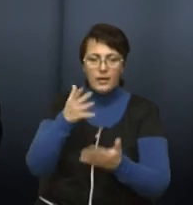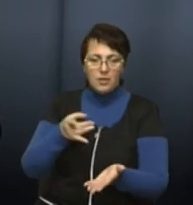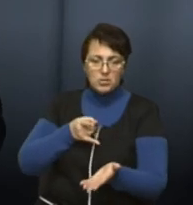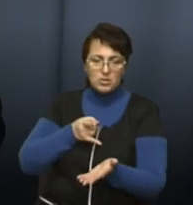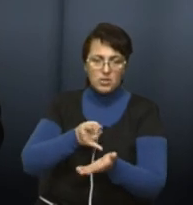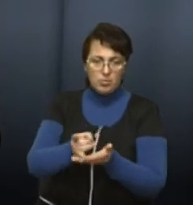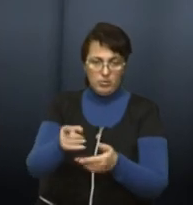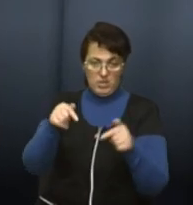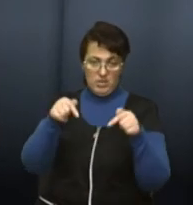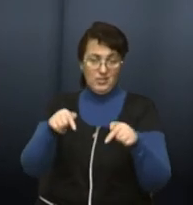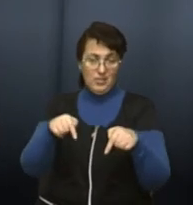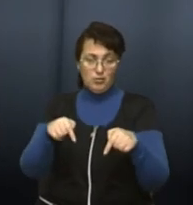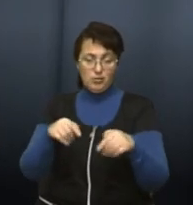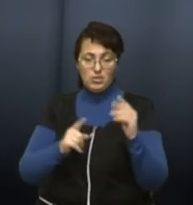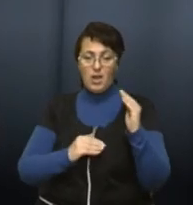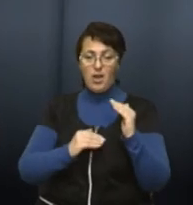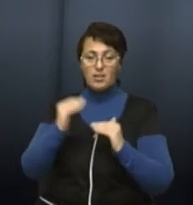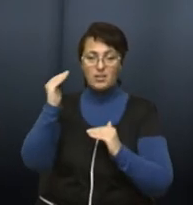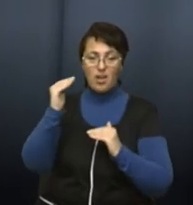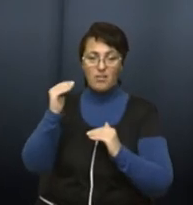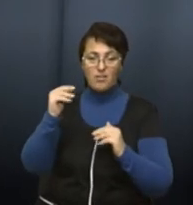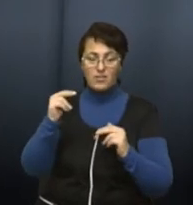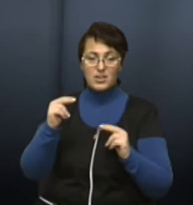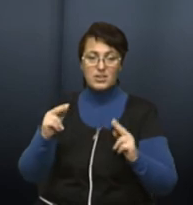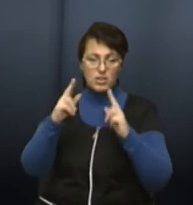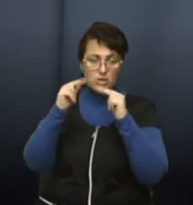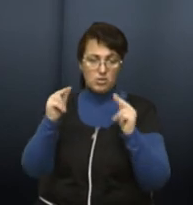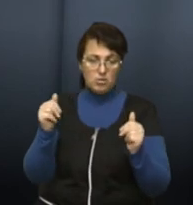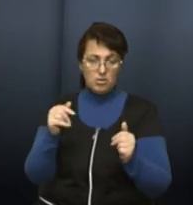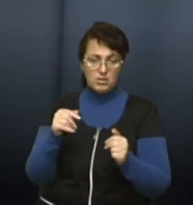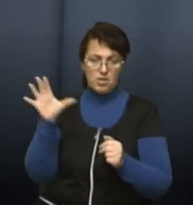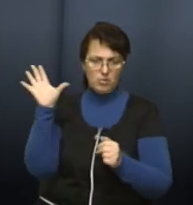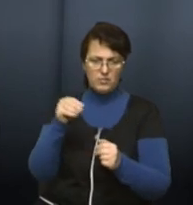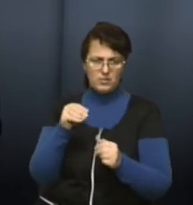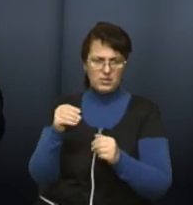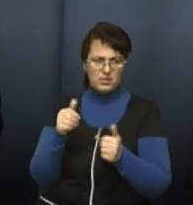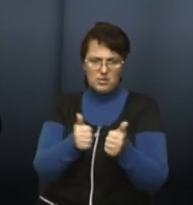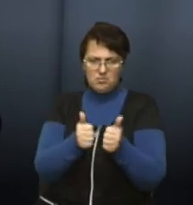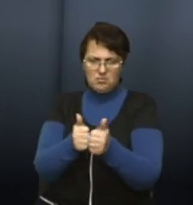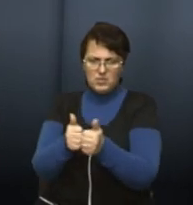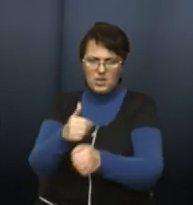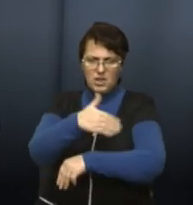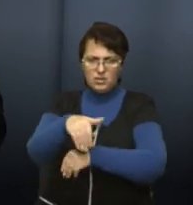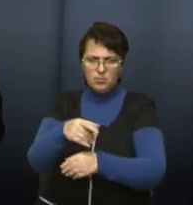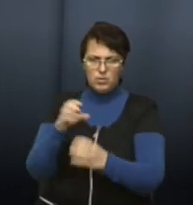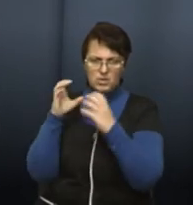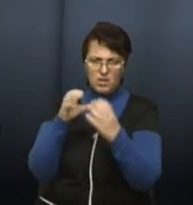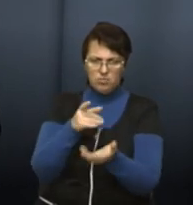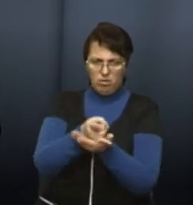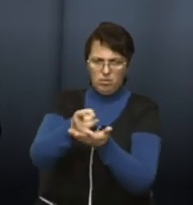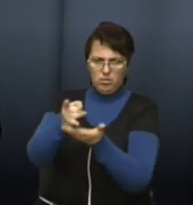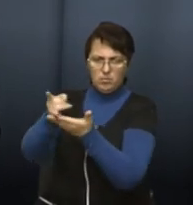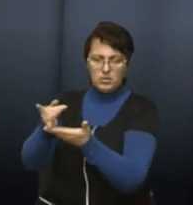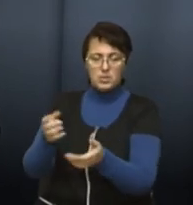сюди, до нас, на Високий замок, практично усе по узбіччю заставлено туристичними автобусами. Дмитре, можна оштрафувати, не можна